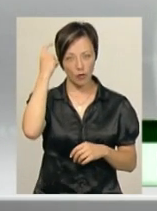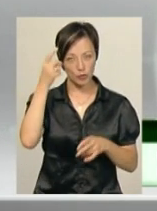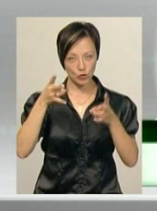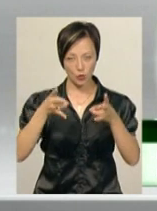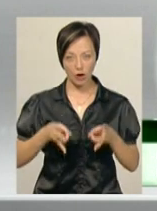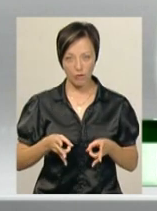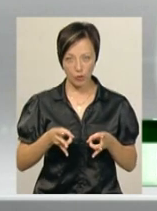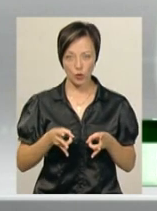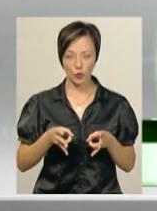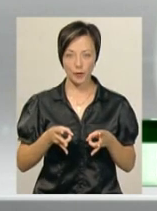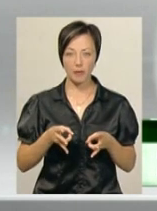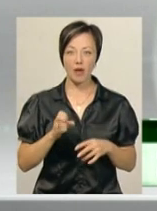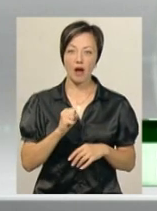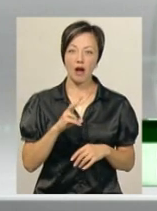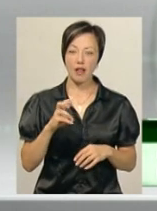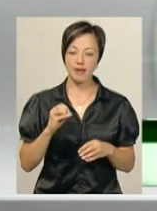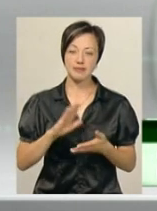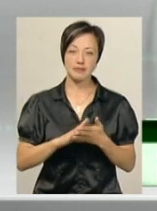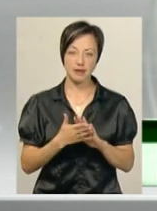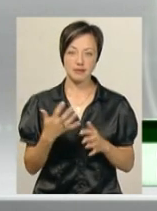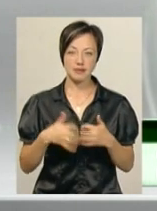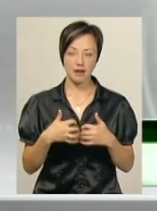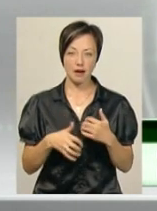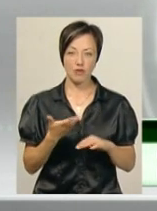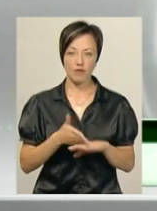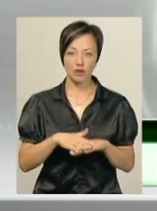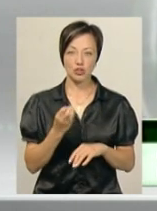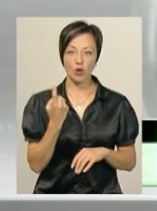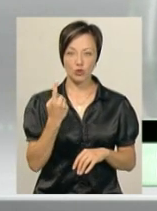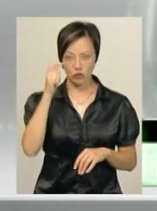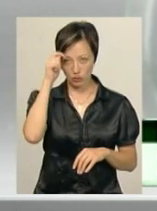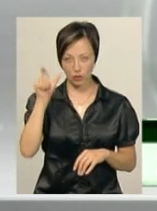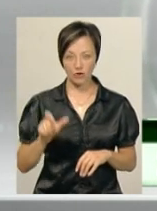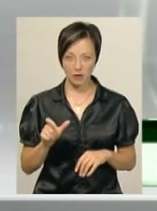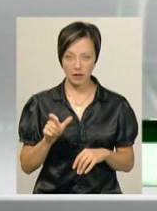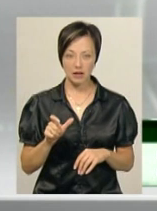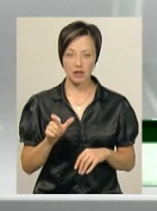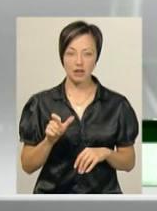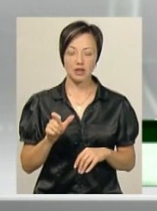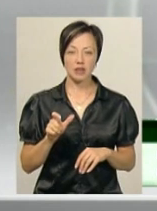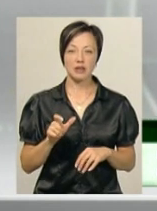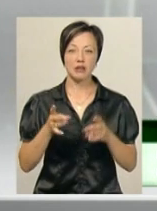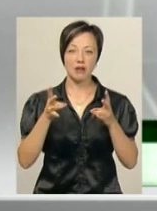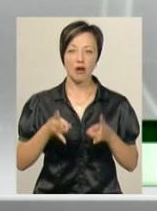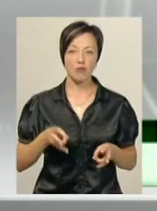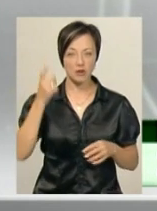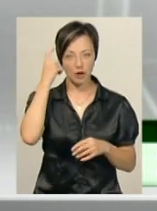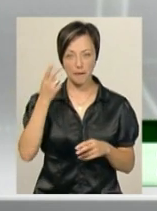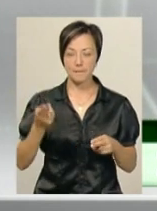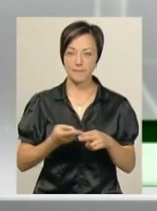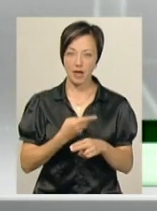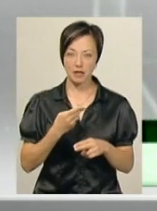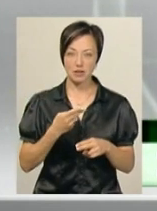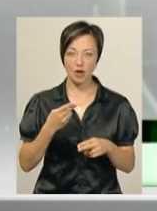-мозговою травмою, але стан його середньої важкості. Ще один чоловік – закрита травма черепної порожнини, але без